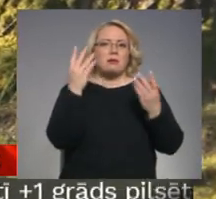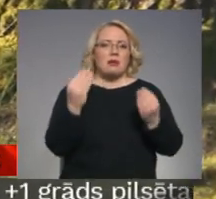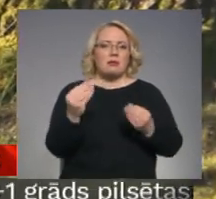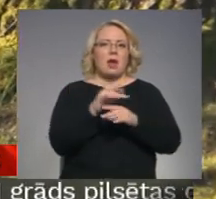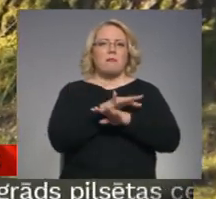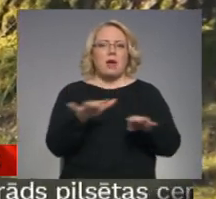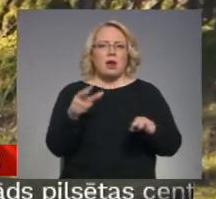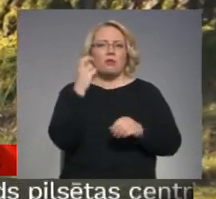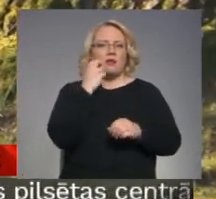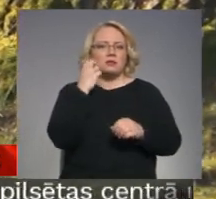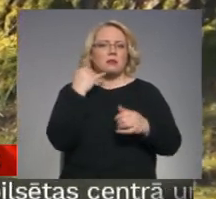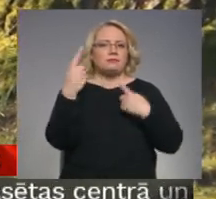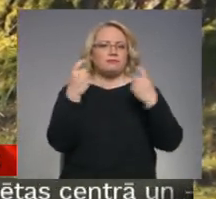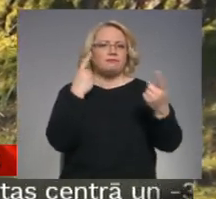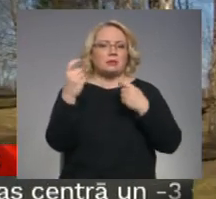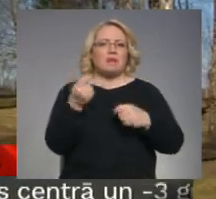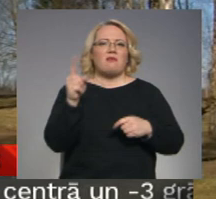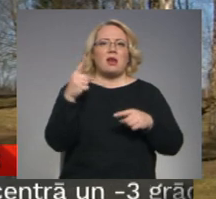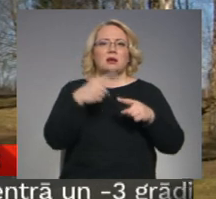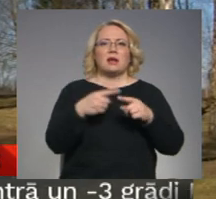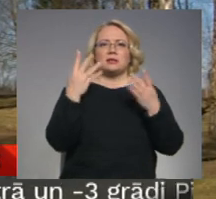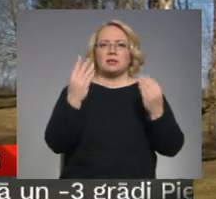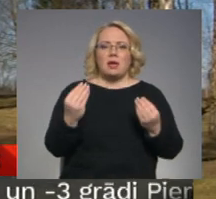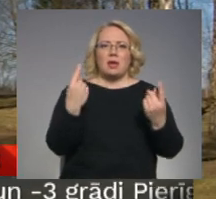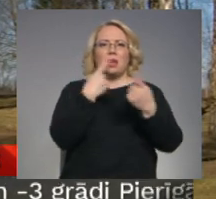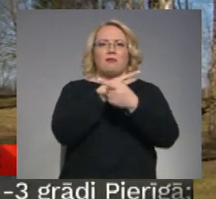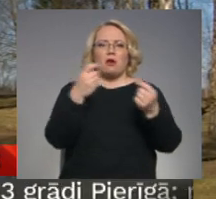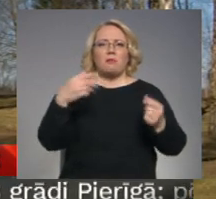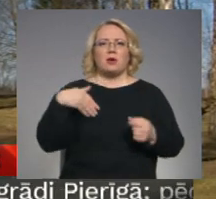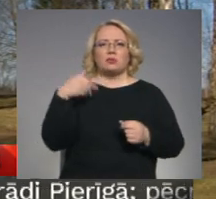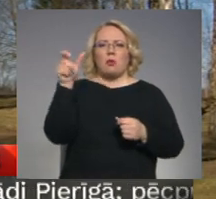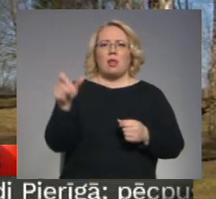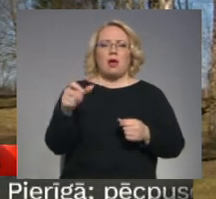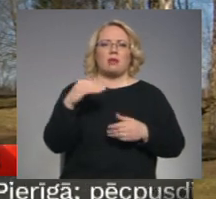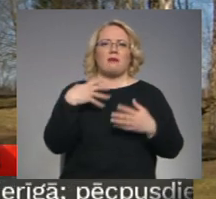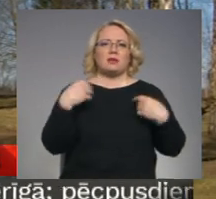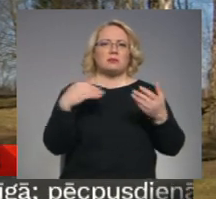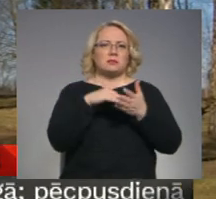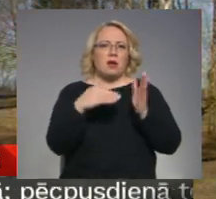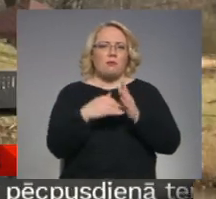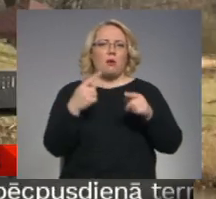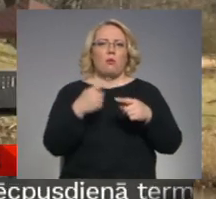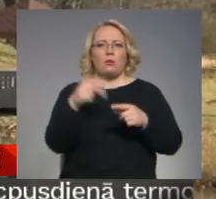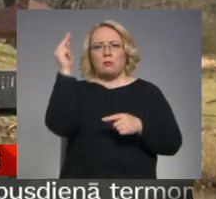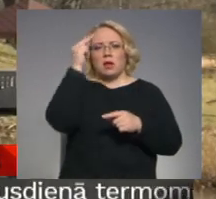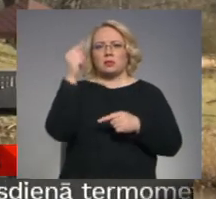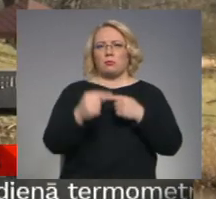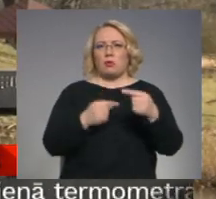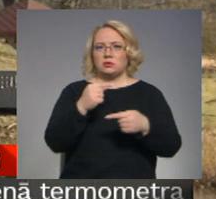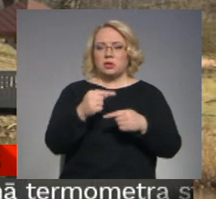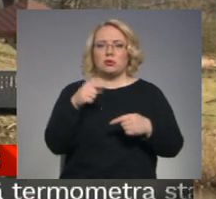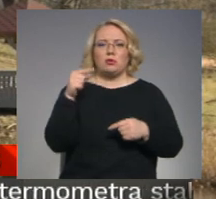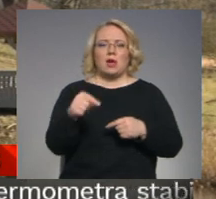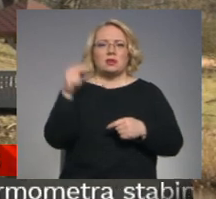vecākiem sazinās pat vairākas reizes dienā, informējot par audzēkņu veselības stāvokli un mācību procesu. Mācības šādiem